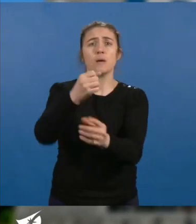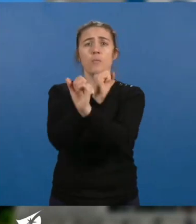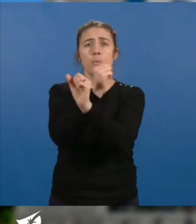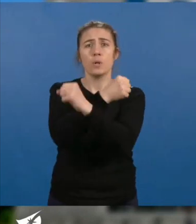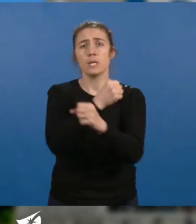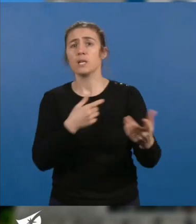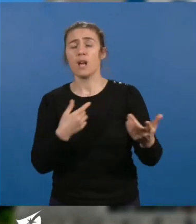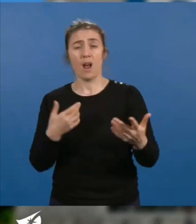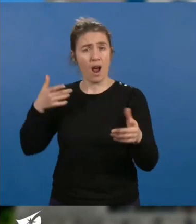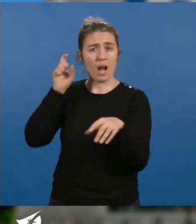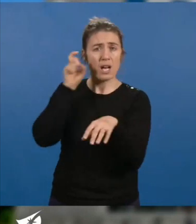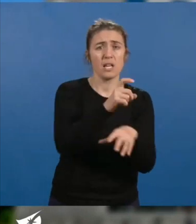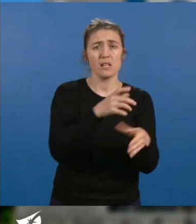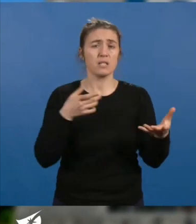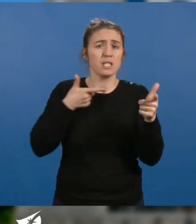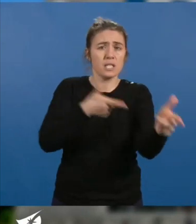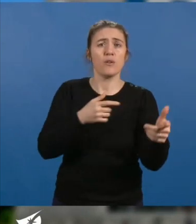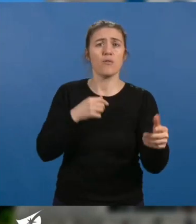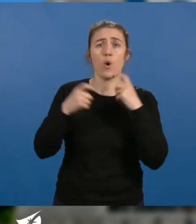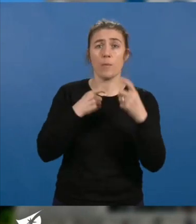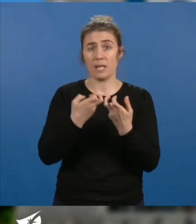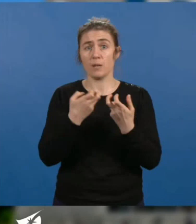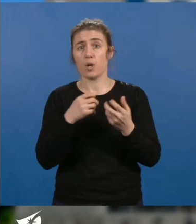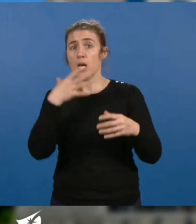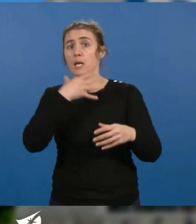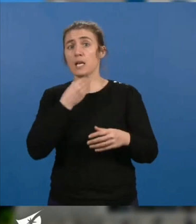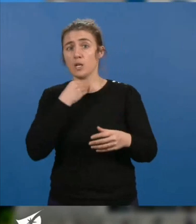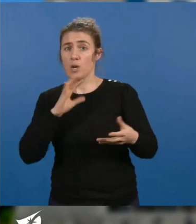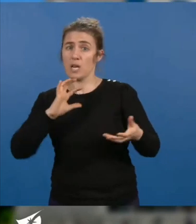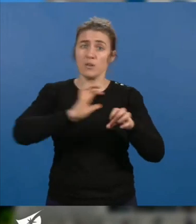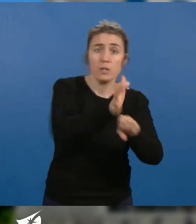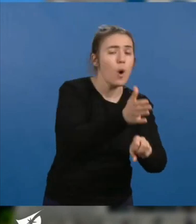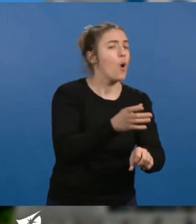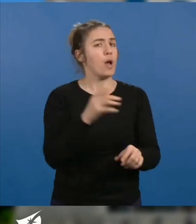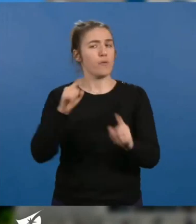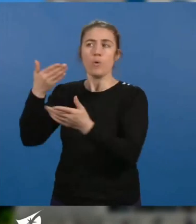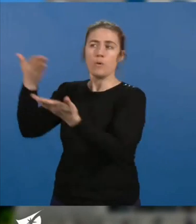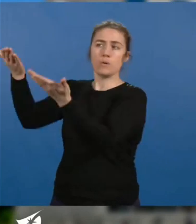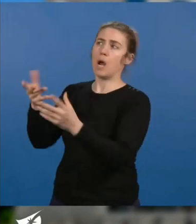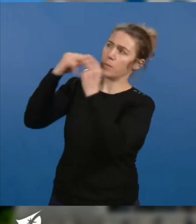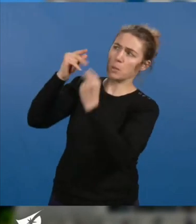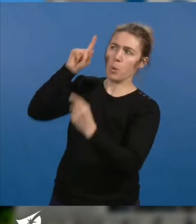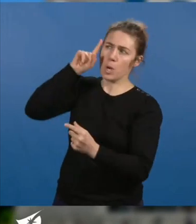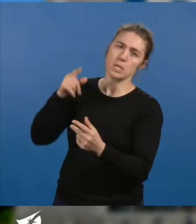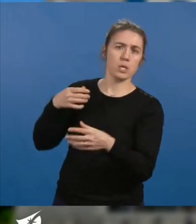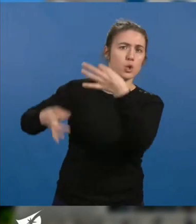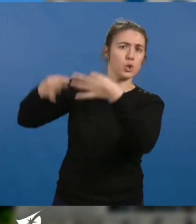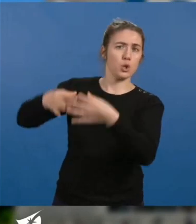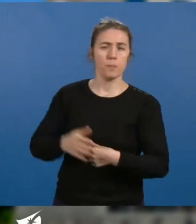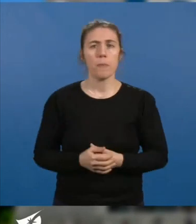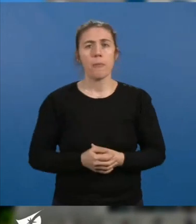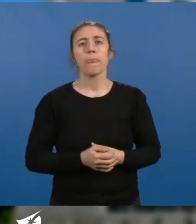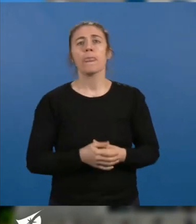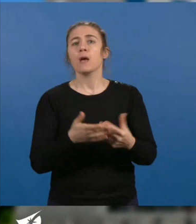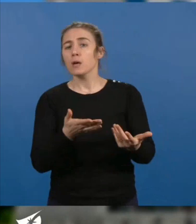sexuelles, auxquelles certains auront en tout cas des comptes à rendre. La politique du maintien de l'ordre vise à criminaliser le mouvement